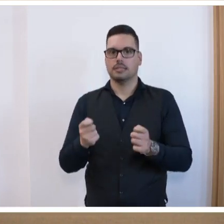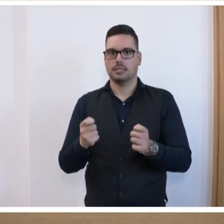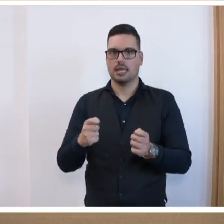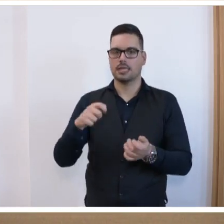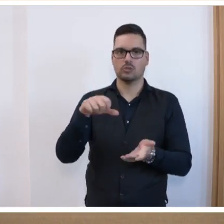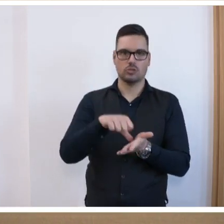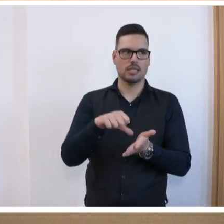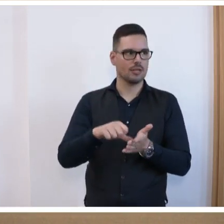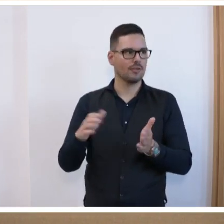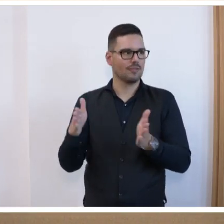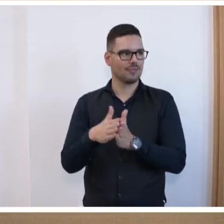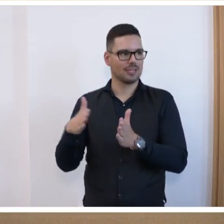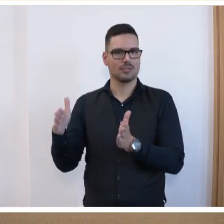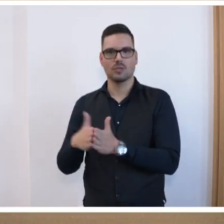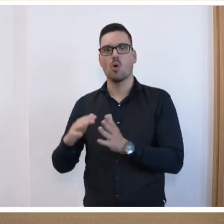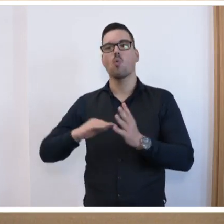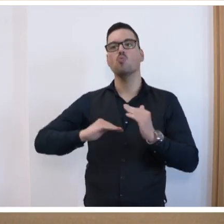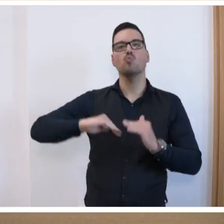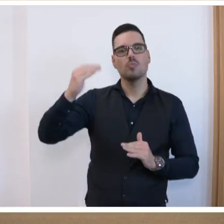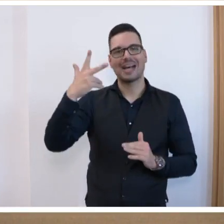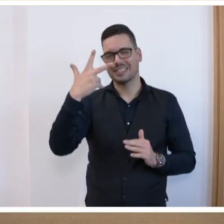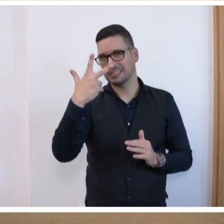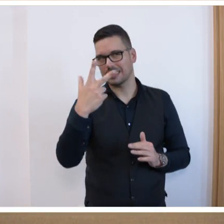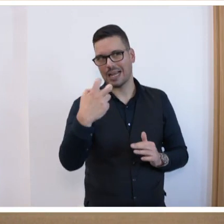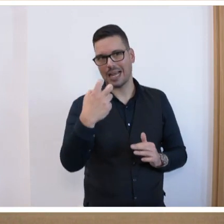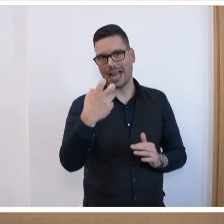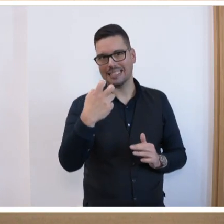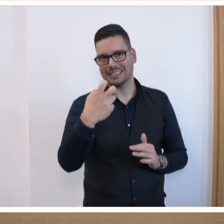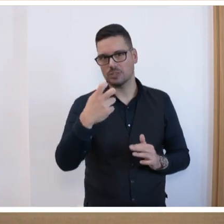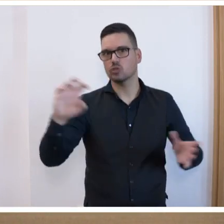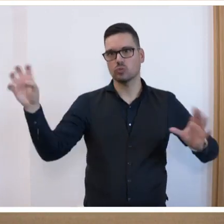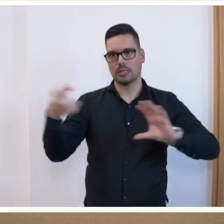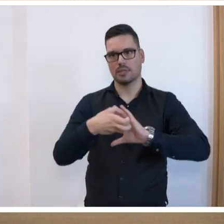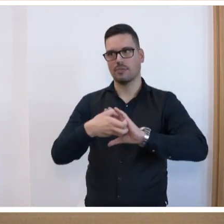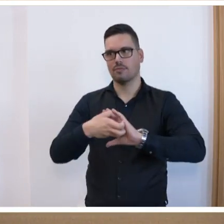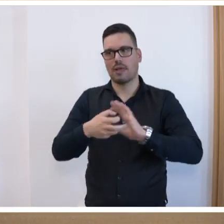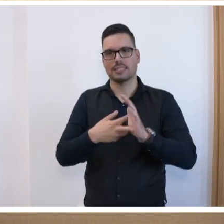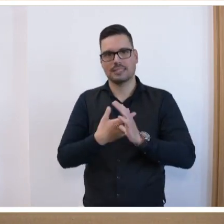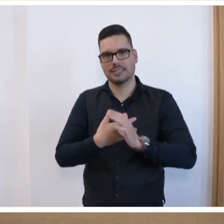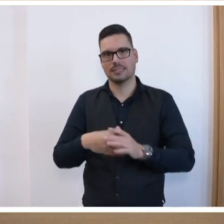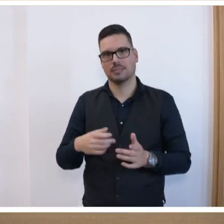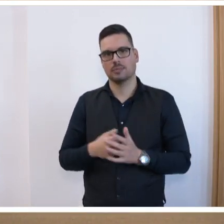Es wurden über 30 Stellungnahmen, manche zusammengefasst natürlich von Trägern,